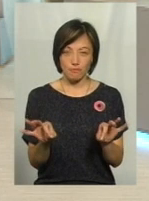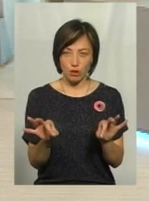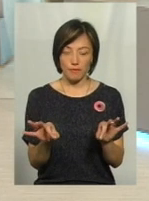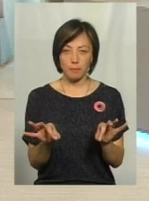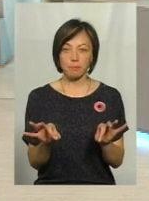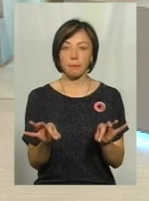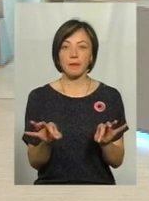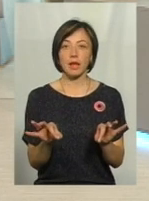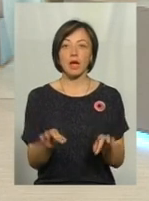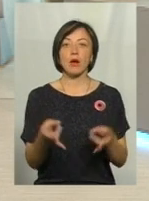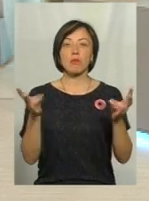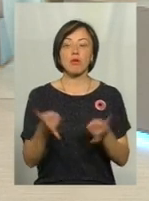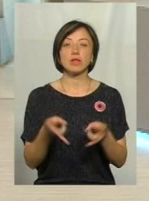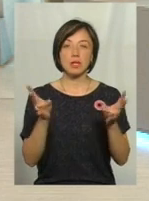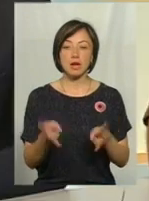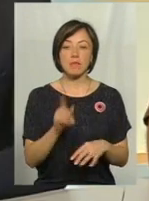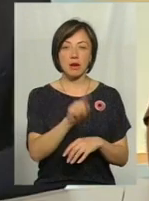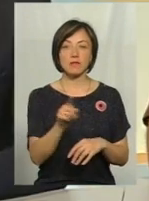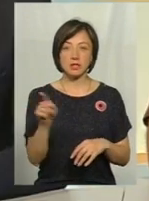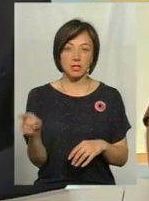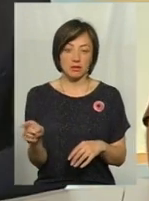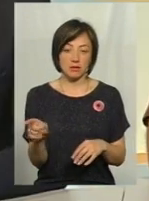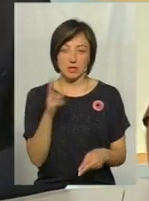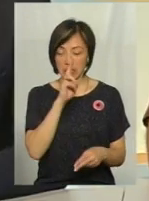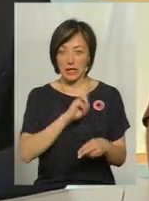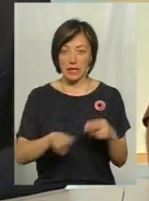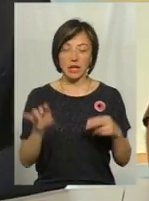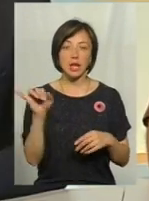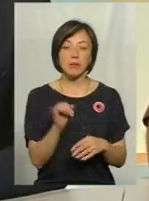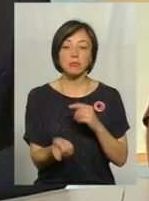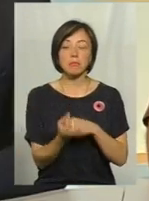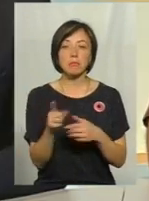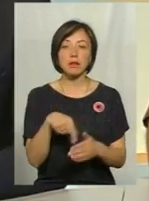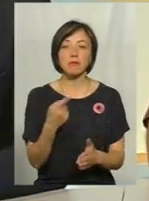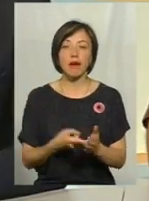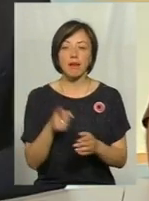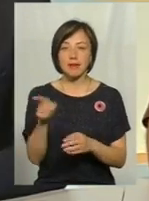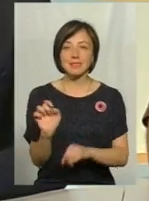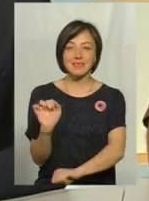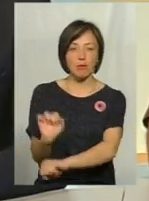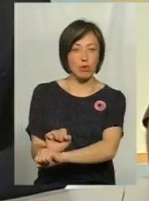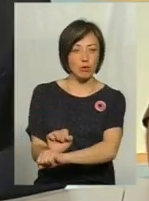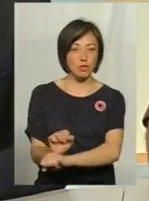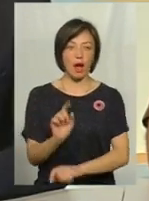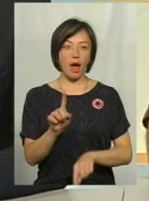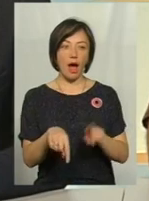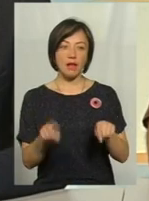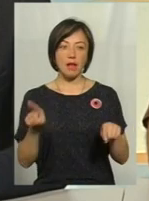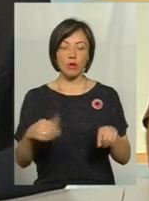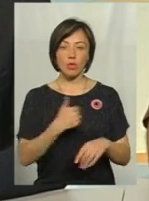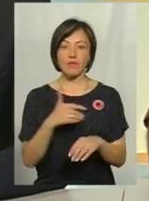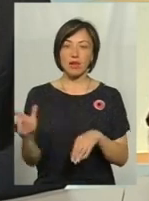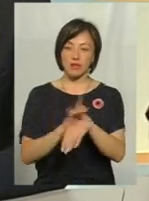потреба в них, в принципі, відпала. І стояло питання про те, щоб їх заморозити, а дехто стояв, щоб